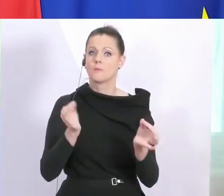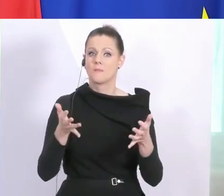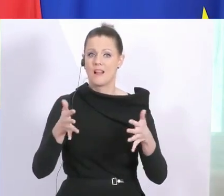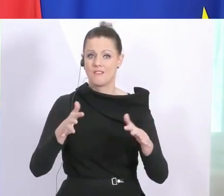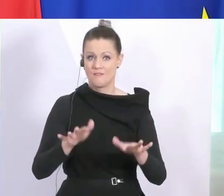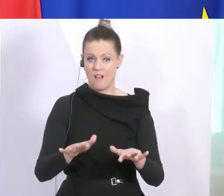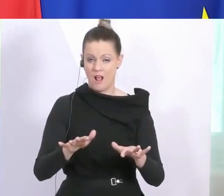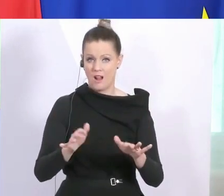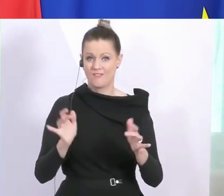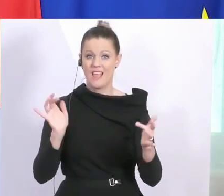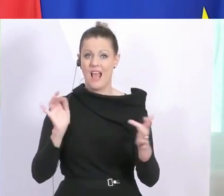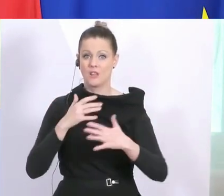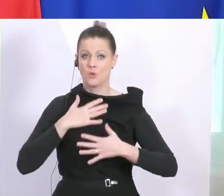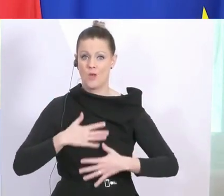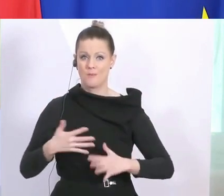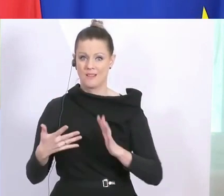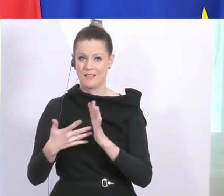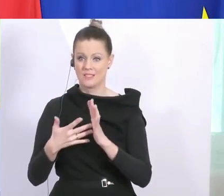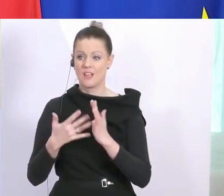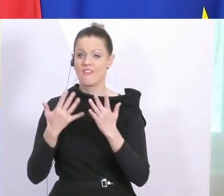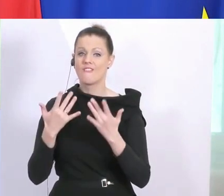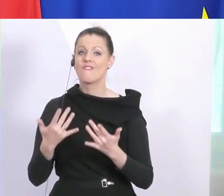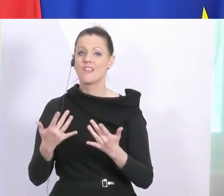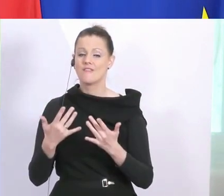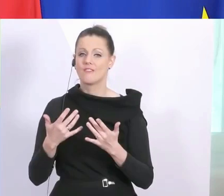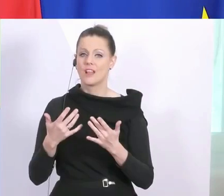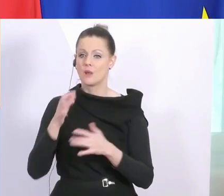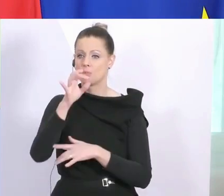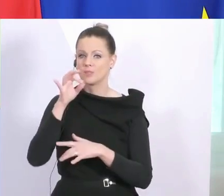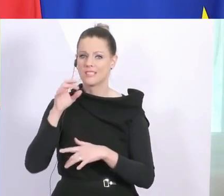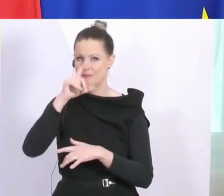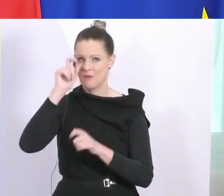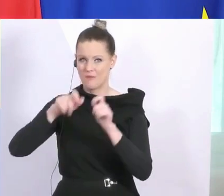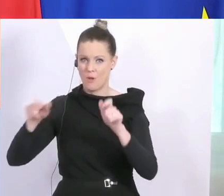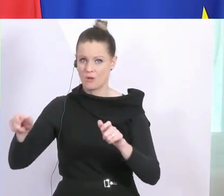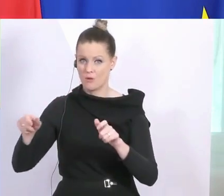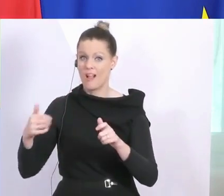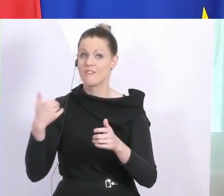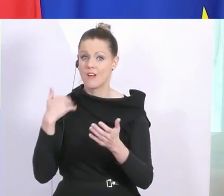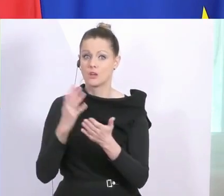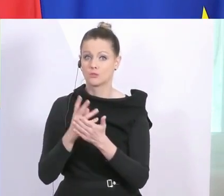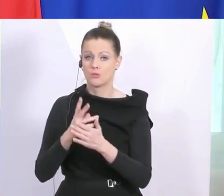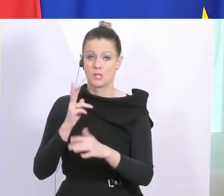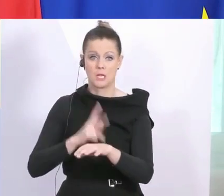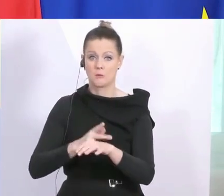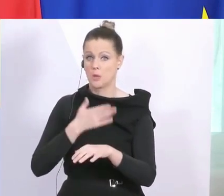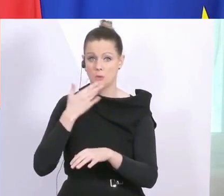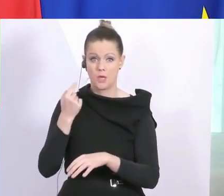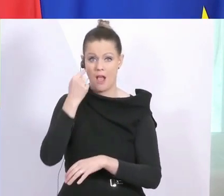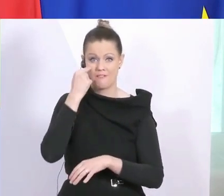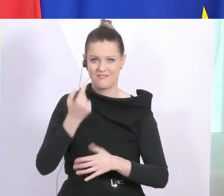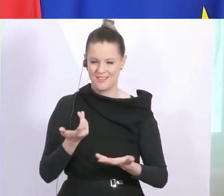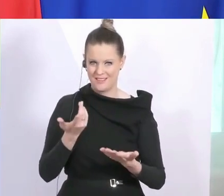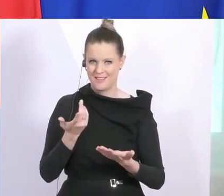mit den Antikörpertests auch feststellen können, wie viel Prozent der Bevölkerung hatten diese Krankheit schon, ohne es mitbekommen zu haben. Das wird uns noch mehr